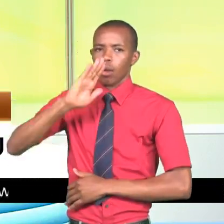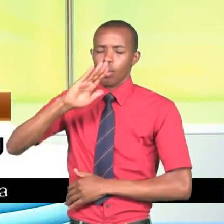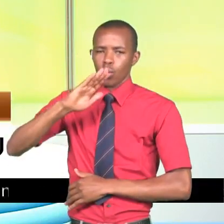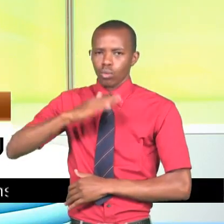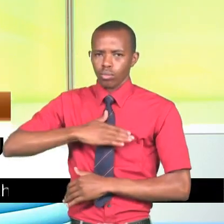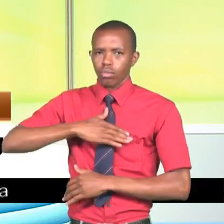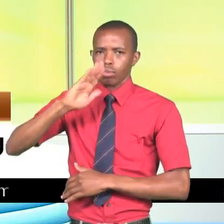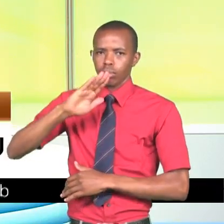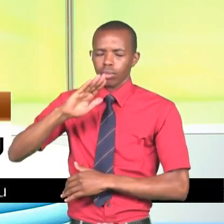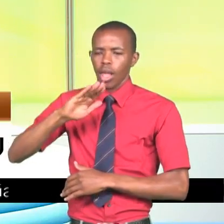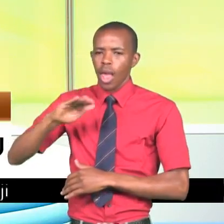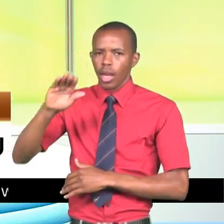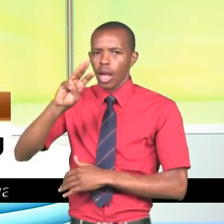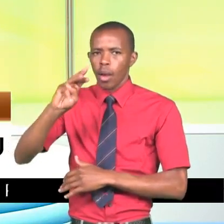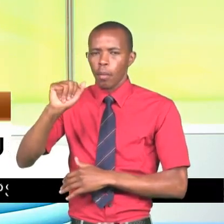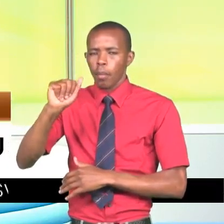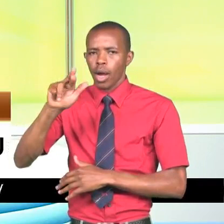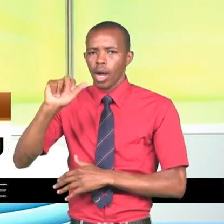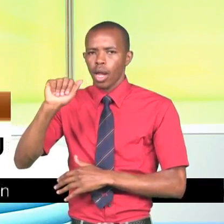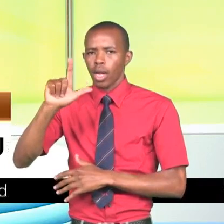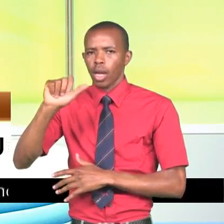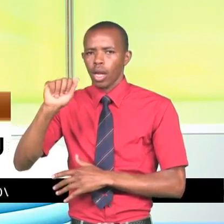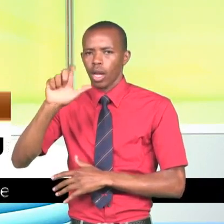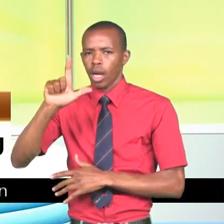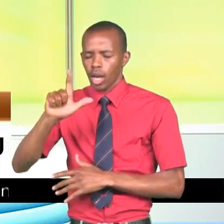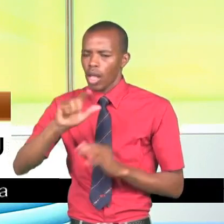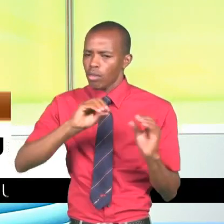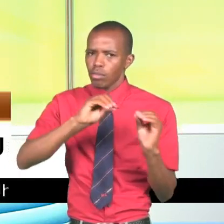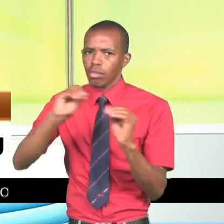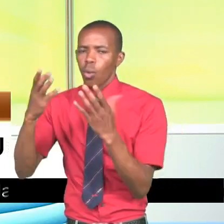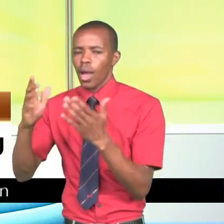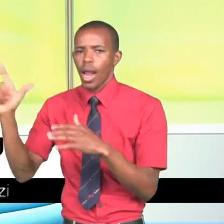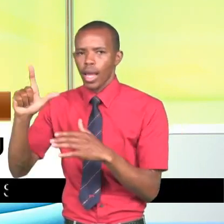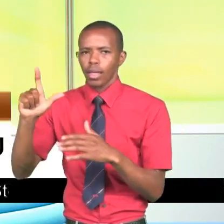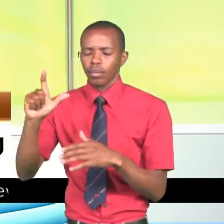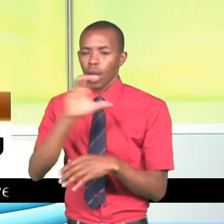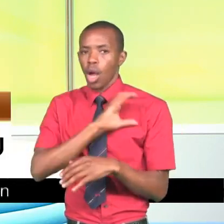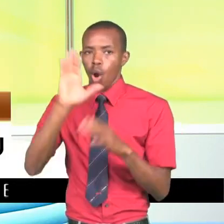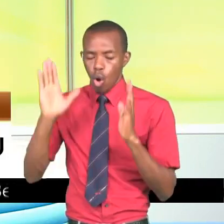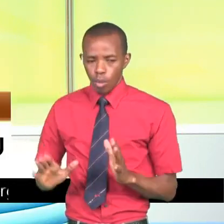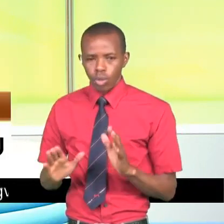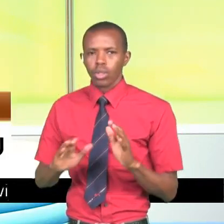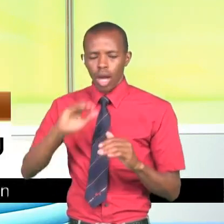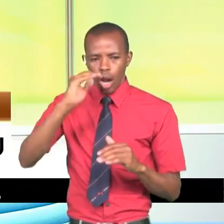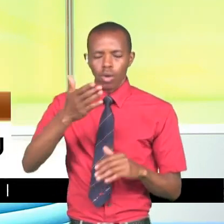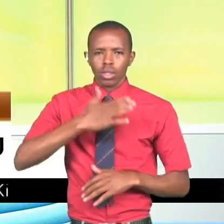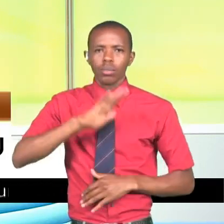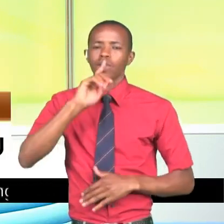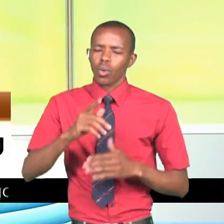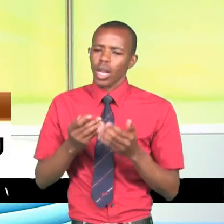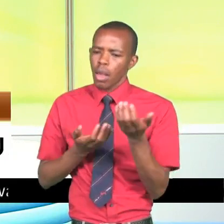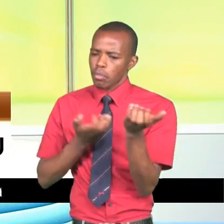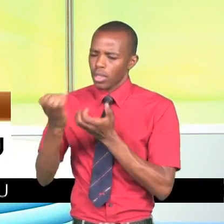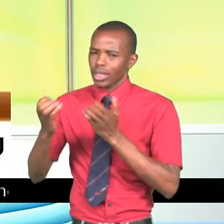katika eneo. La mji wa marala kuelekea kaunti ya laikipia. Pamishina wa kaunti ya Samburu. John Correale. Alisema biyashara hiyo ni haramu na